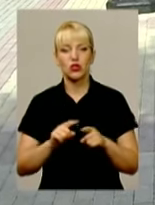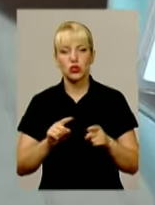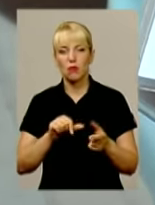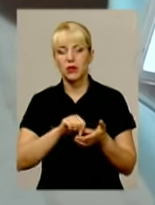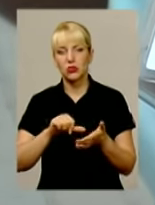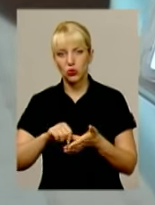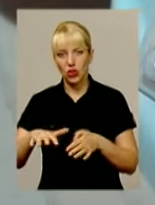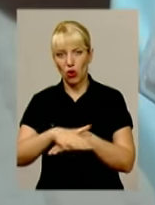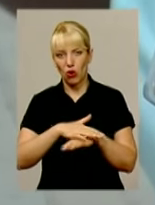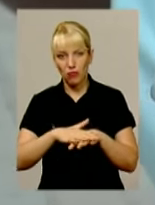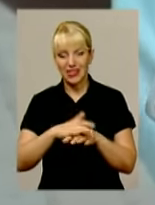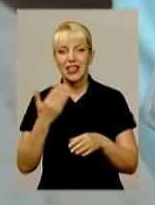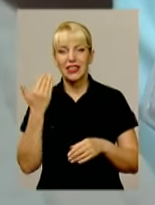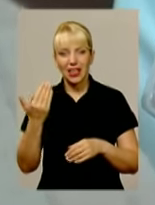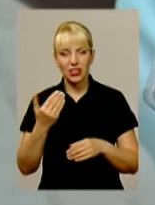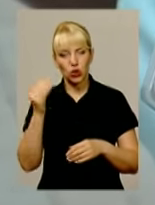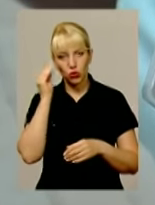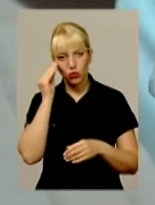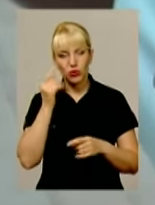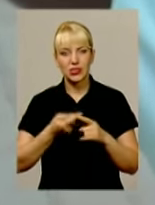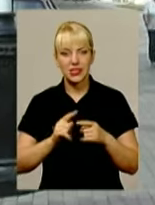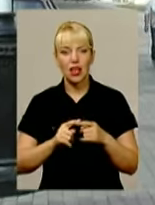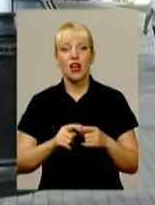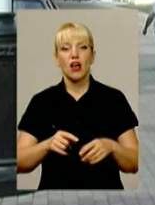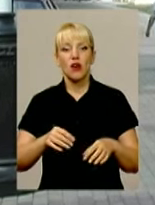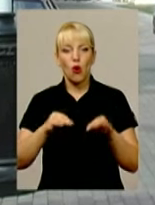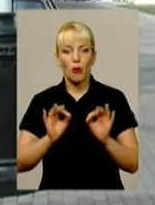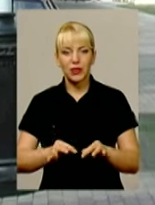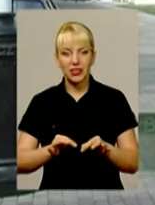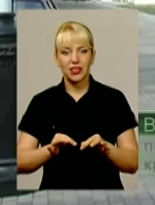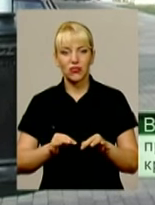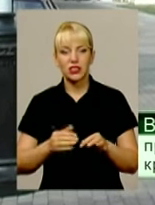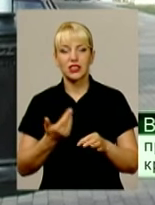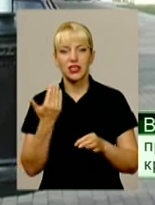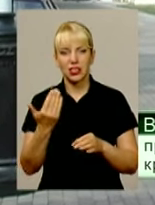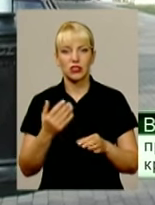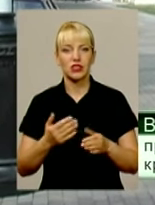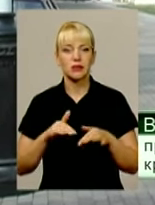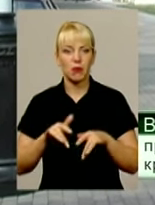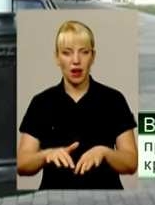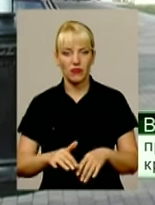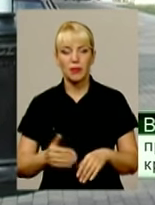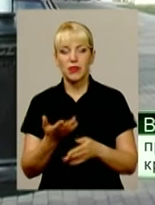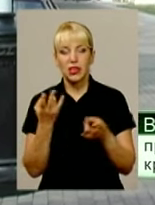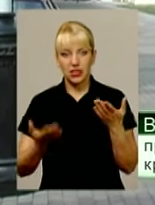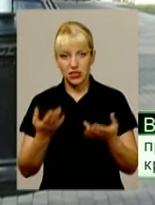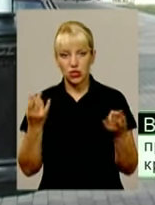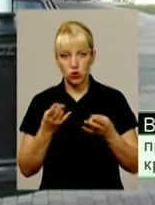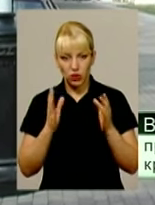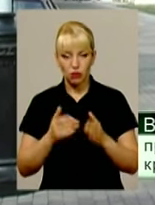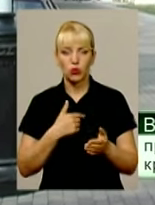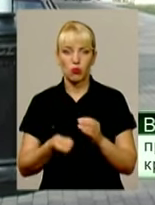громадськості, на їхню думку, запорука об'єктивності та неупередженості. Якщо треба буде, ми будемо подавати петиції в суди,